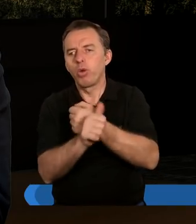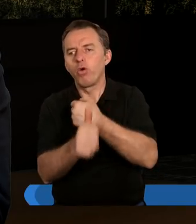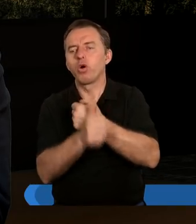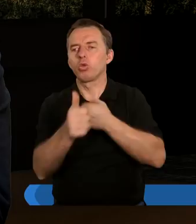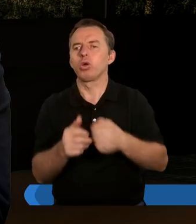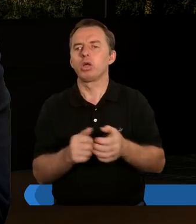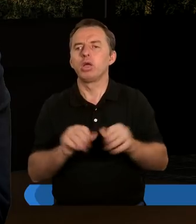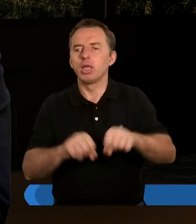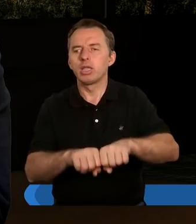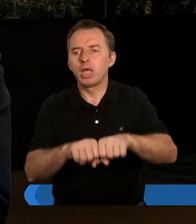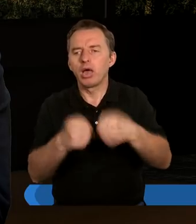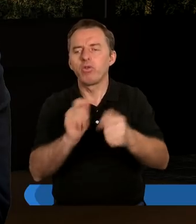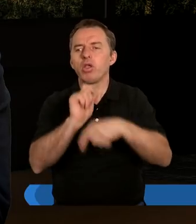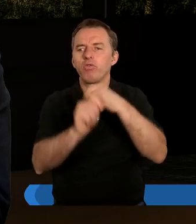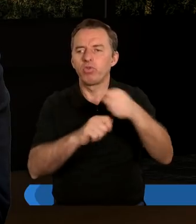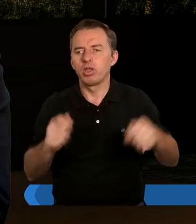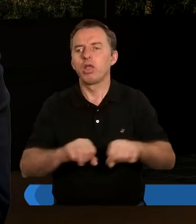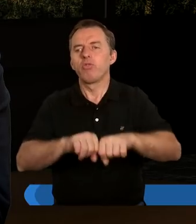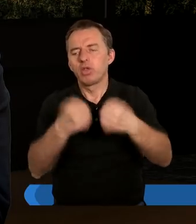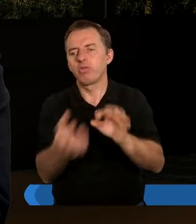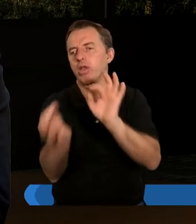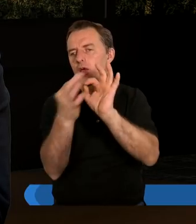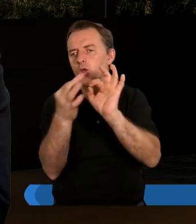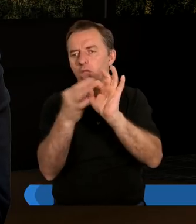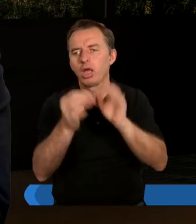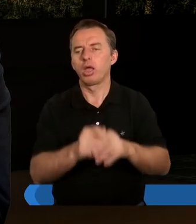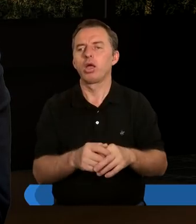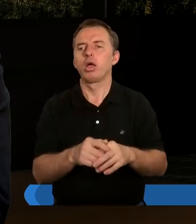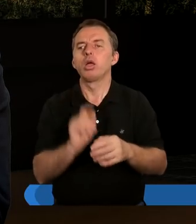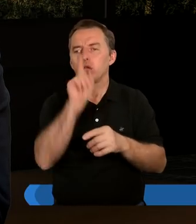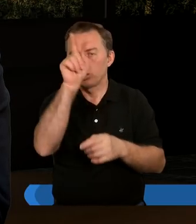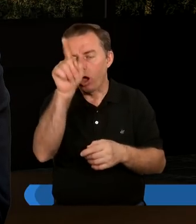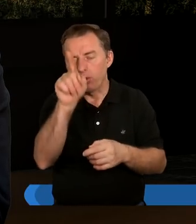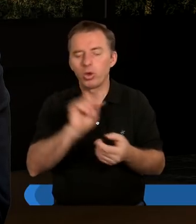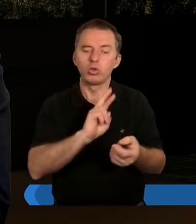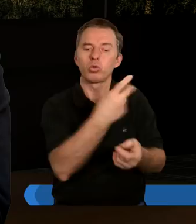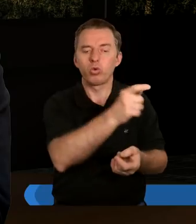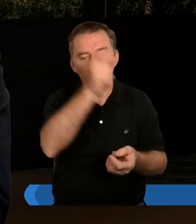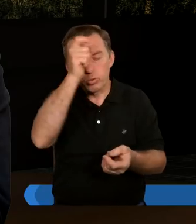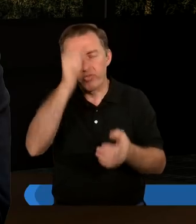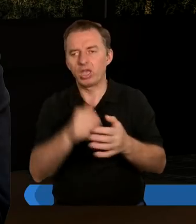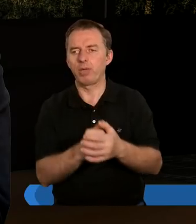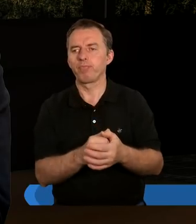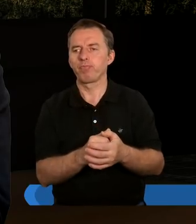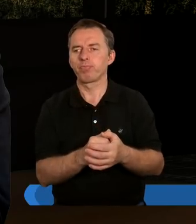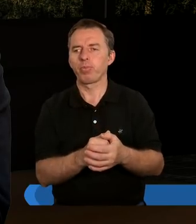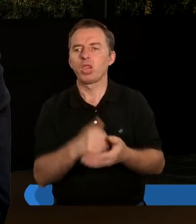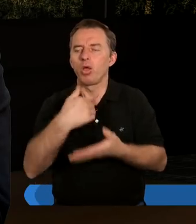powodu zerwanych więzi, zerwanych relacji, być może z Tobą, być może z drugim człowiekiem.